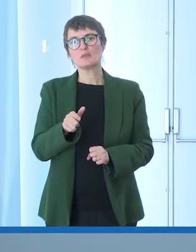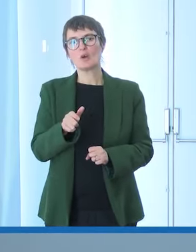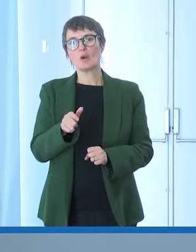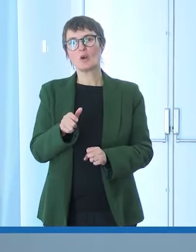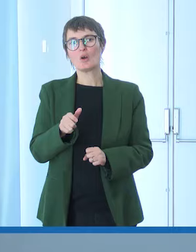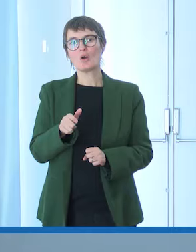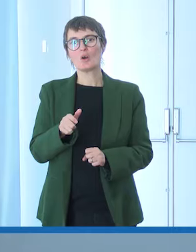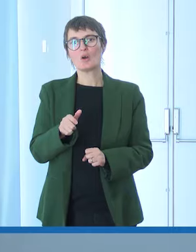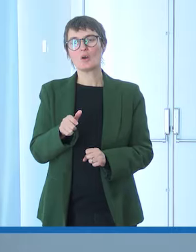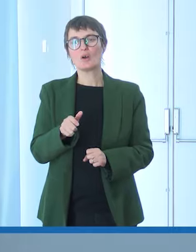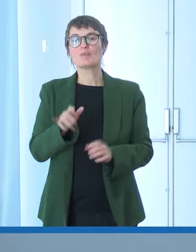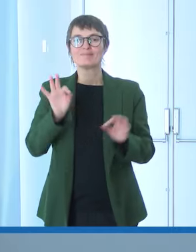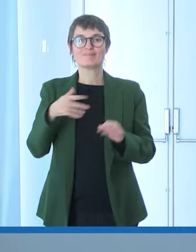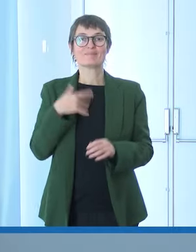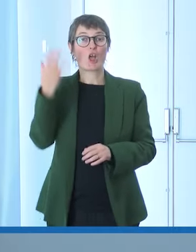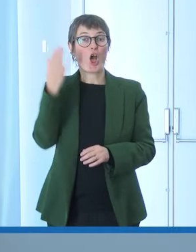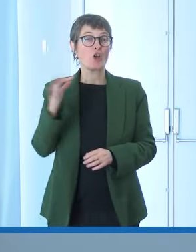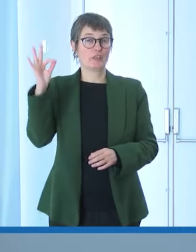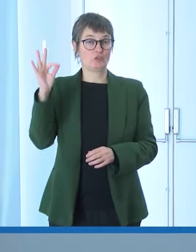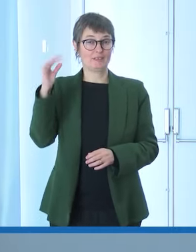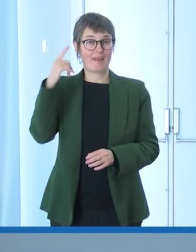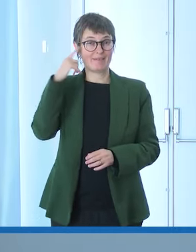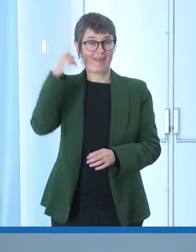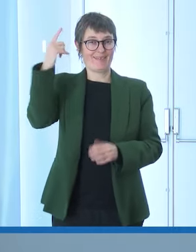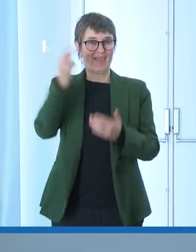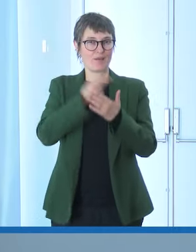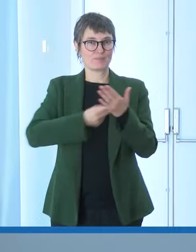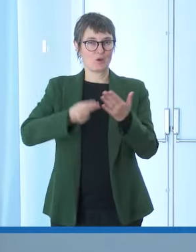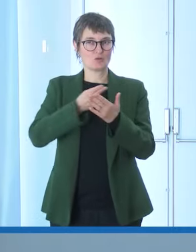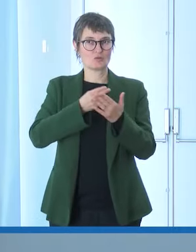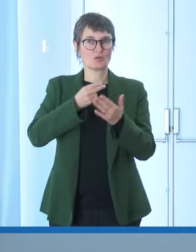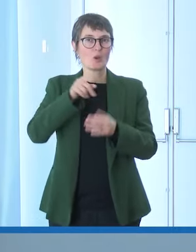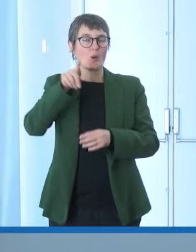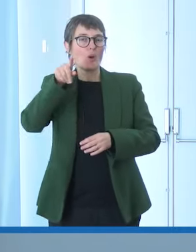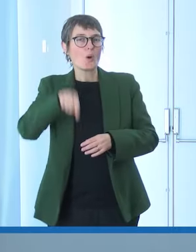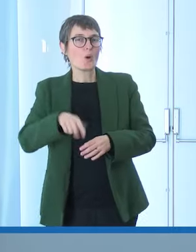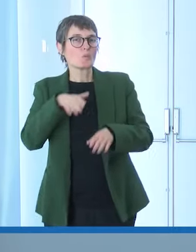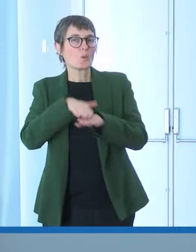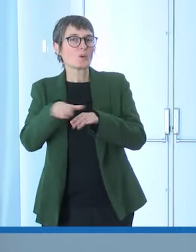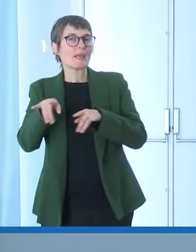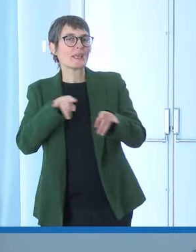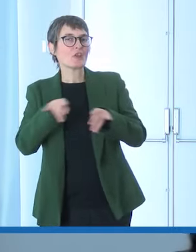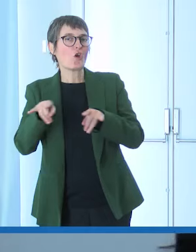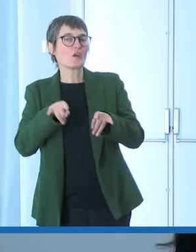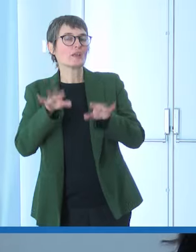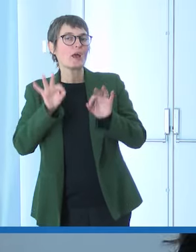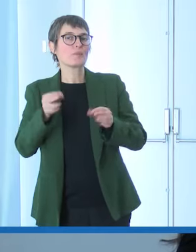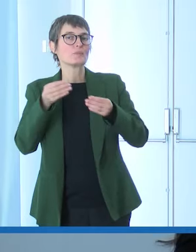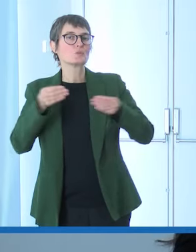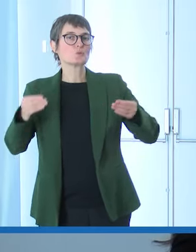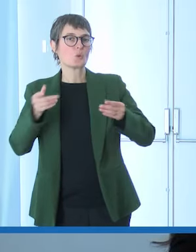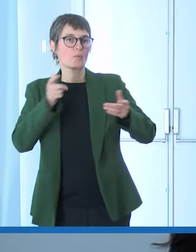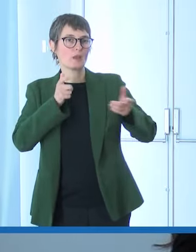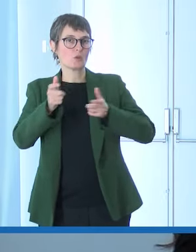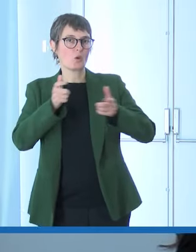per l'originalità nell'idea progettuale e per l'utilizzo dell'ironia come strumento di comunicazione oltre